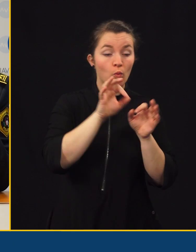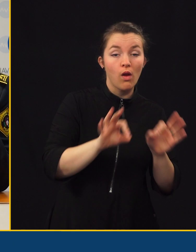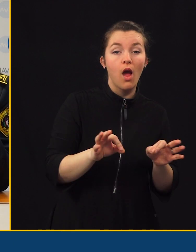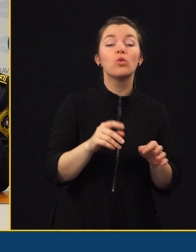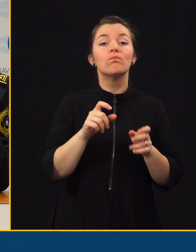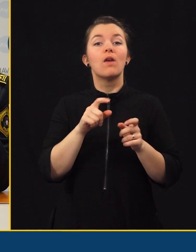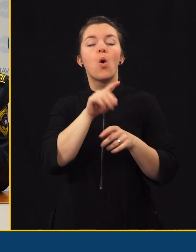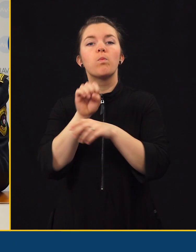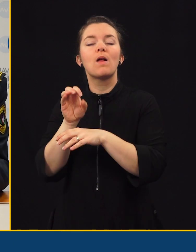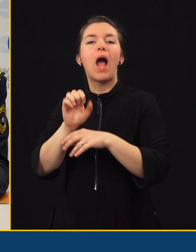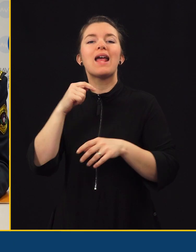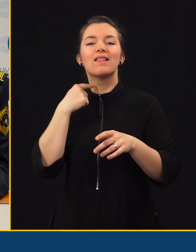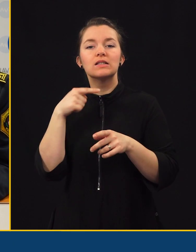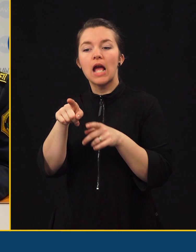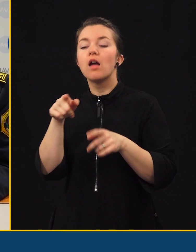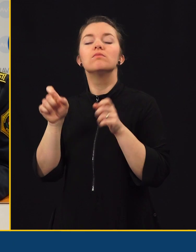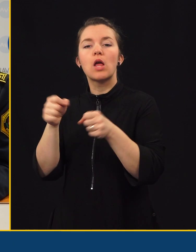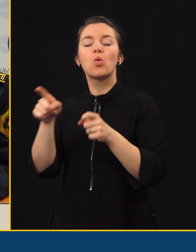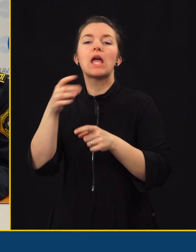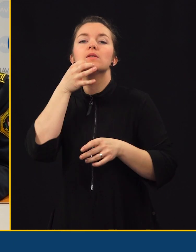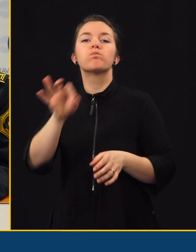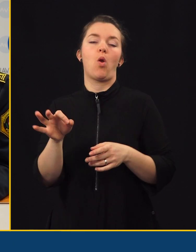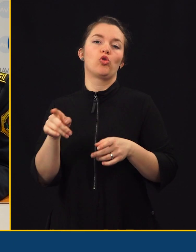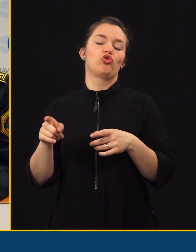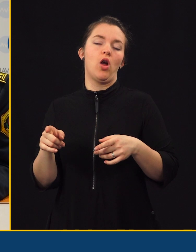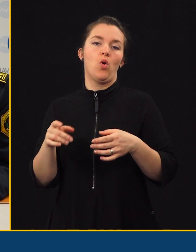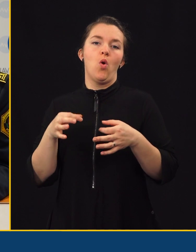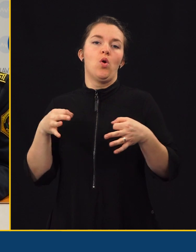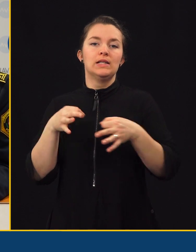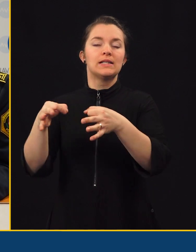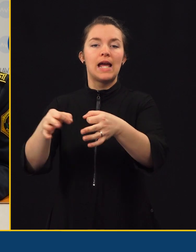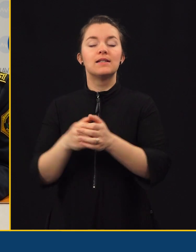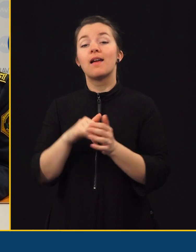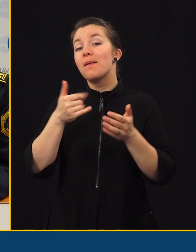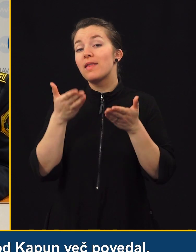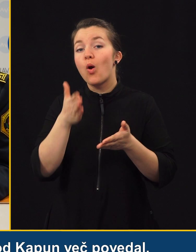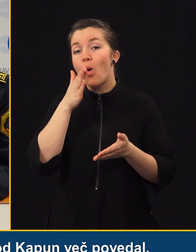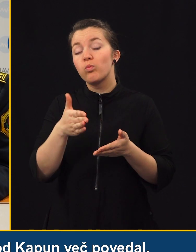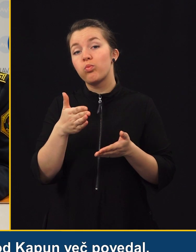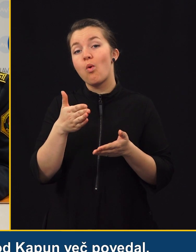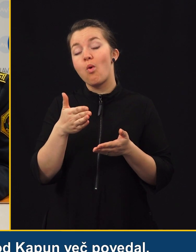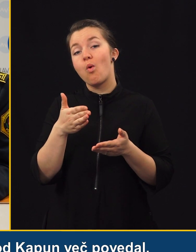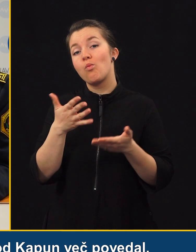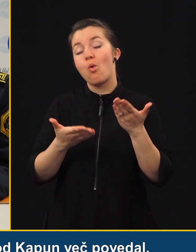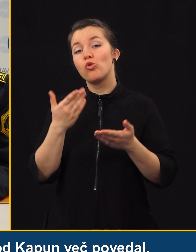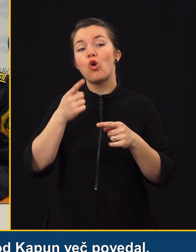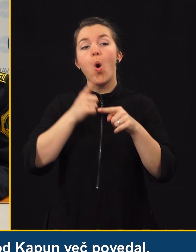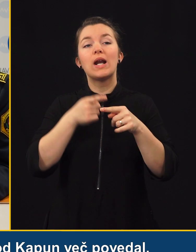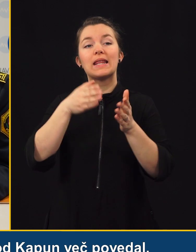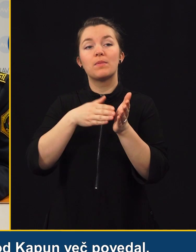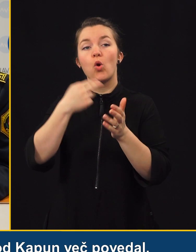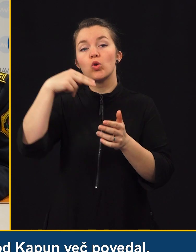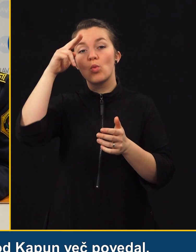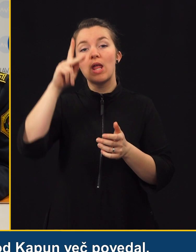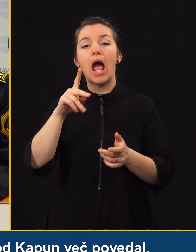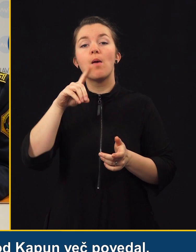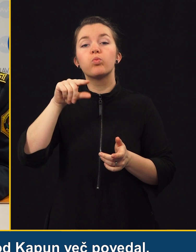ravno s tem, da se izboljša prometna infrastruktura. In seveda je pa tako, mogoče bo v samih konkretnih